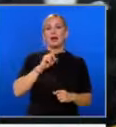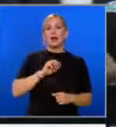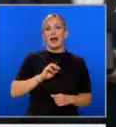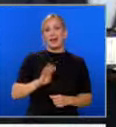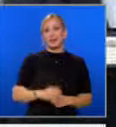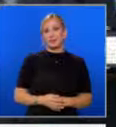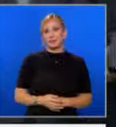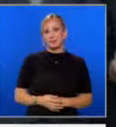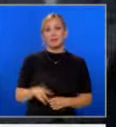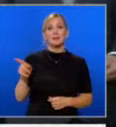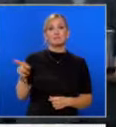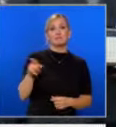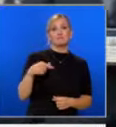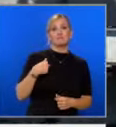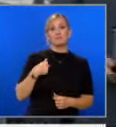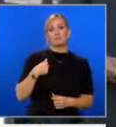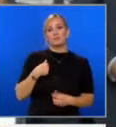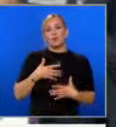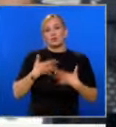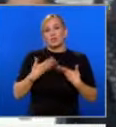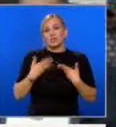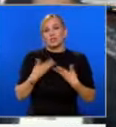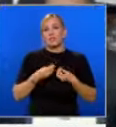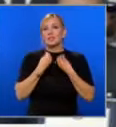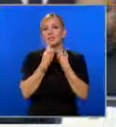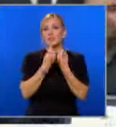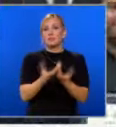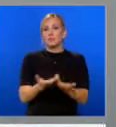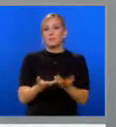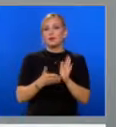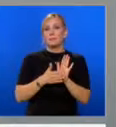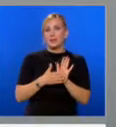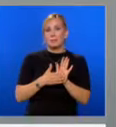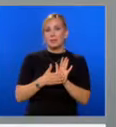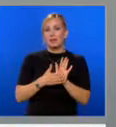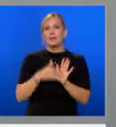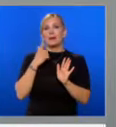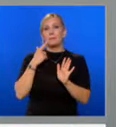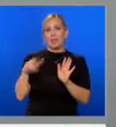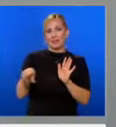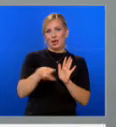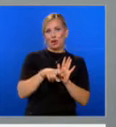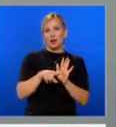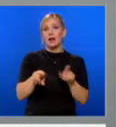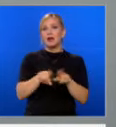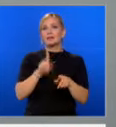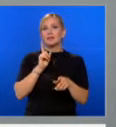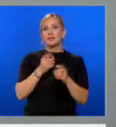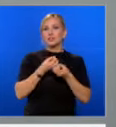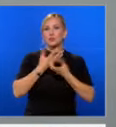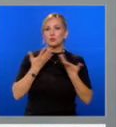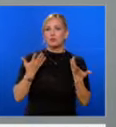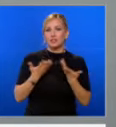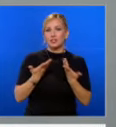Истински съм щастлива, че даваме добрият пример на младите хора, как трябва да се случват